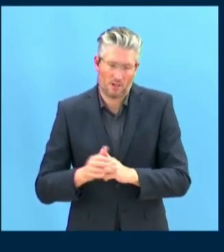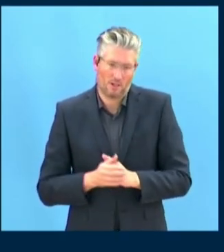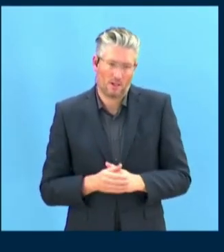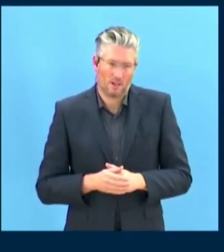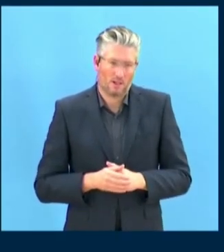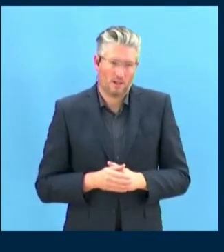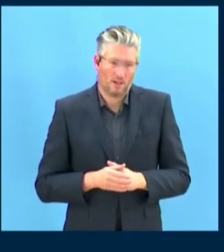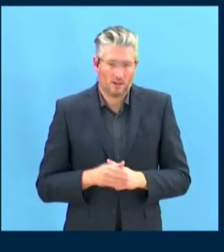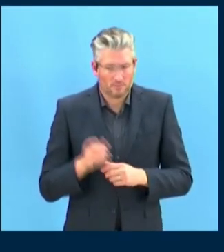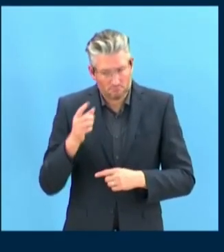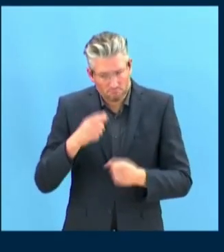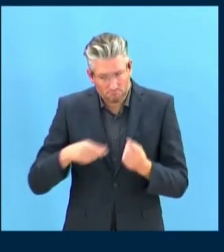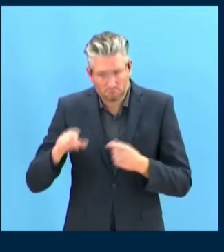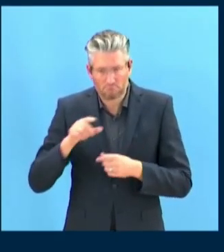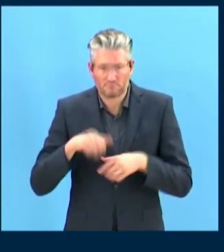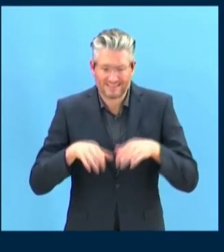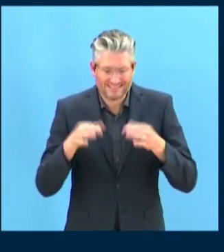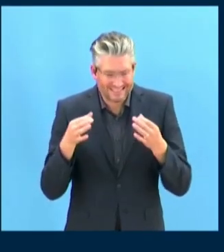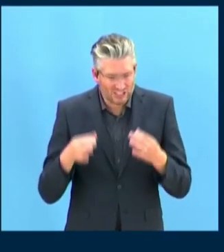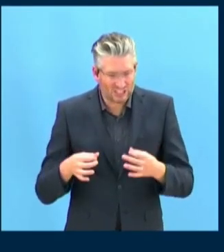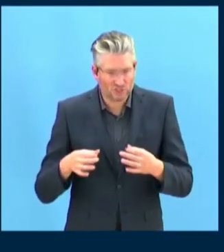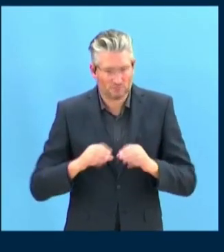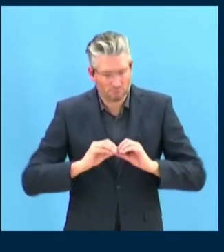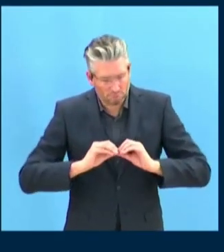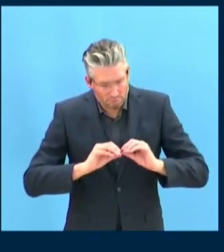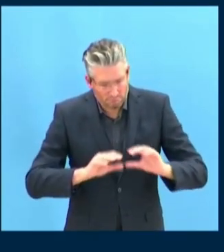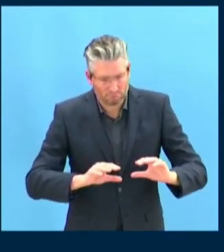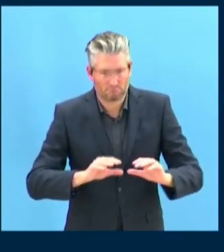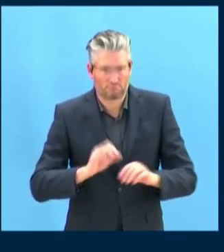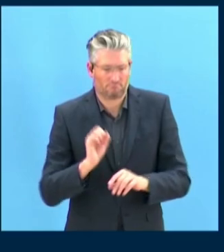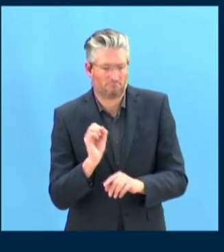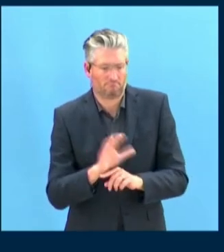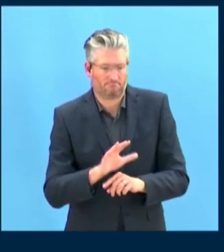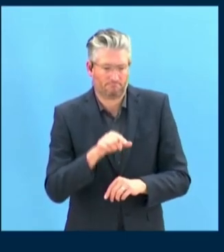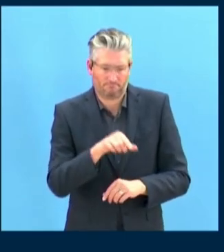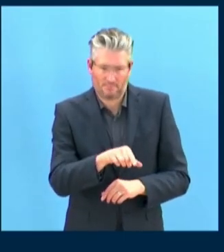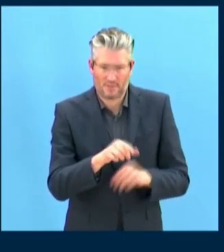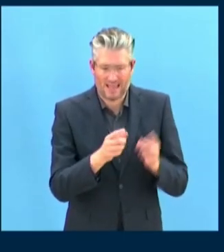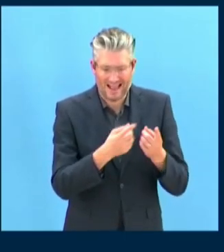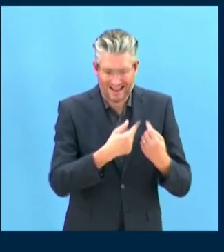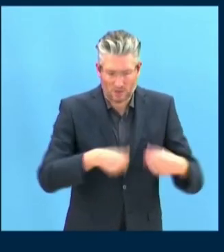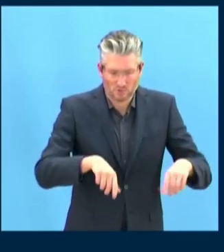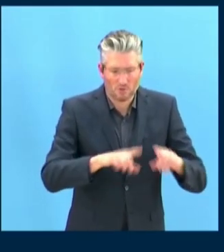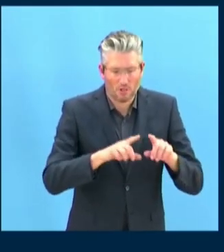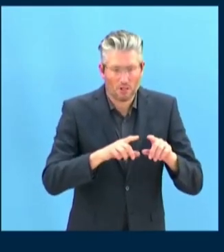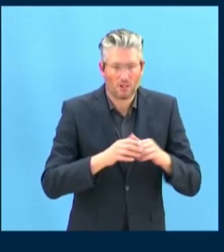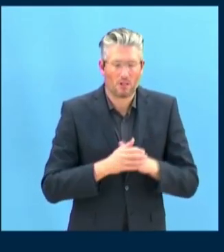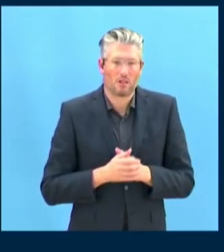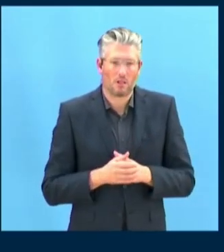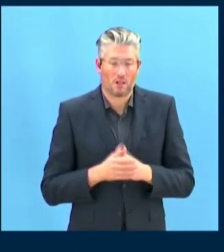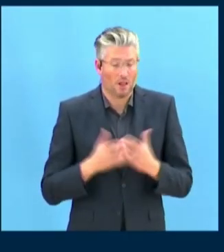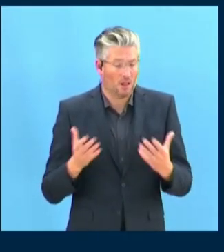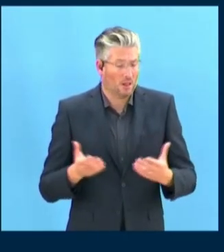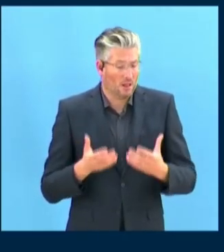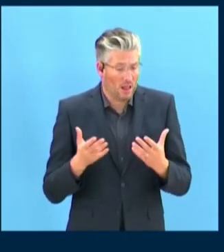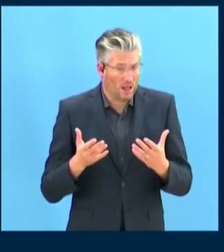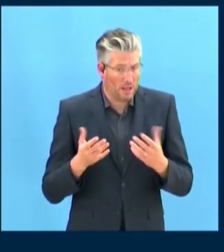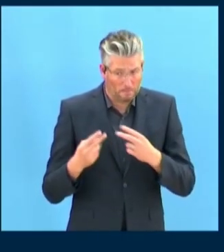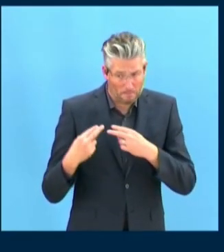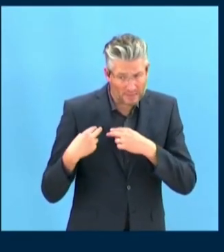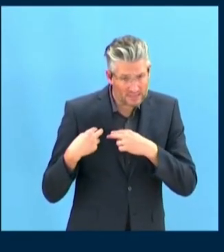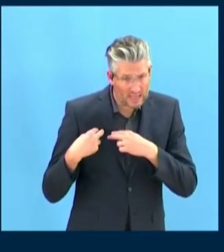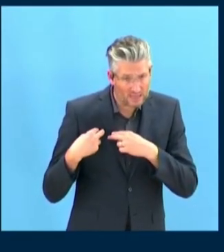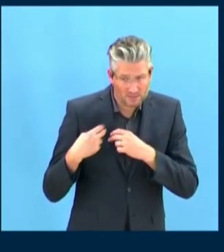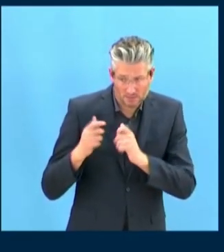легитимность это самое главное. Необходимо наличие мандата от коренного народа, чтобы не допустить к процессу расширения участия